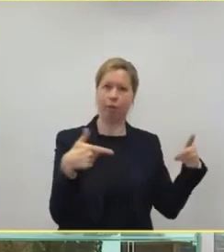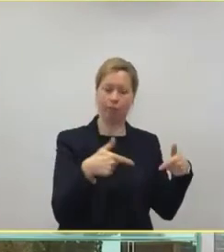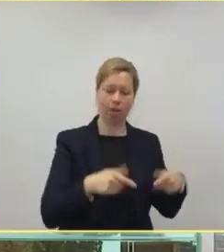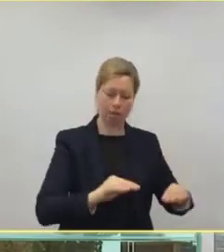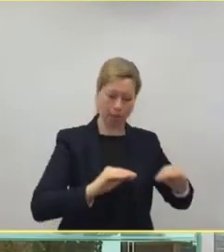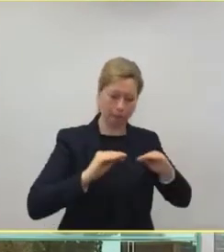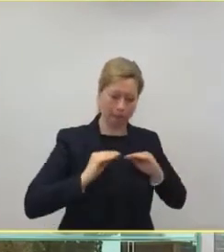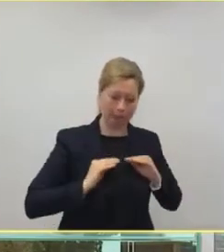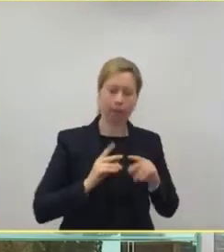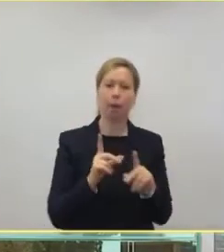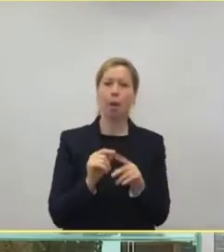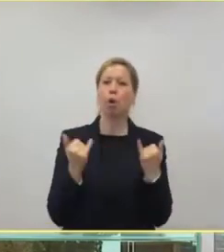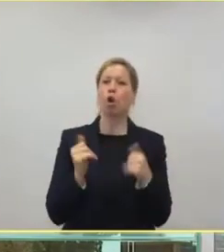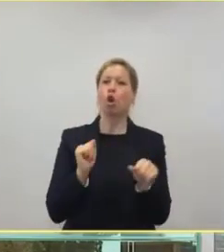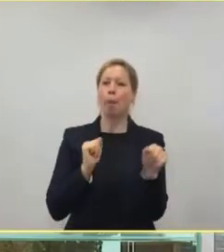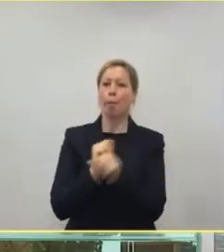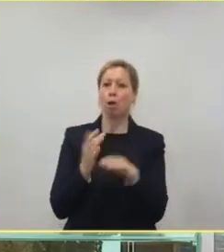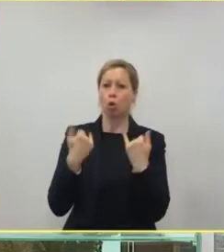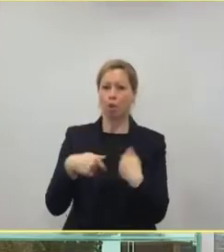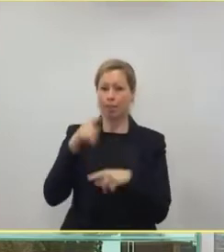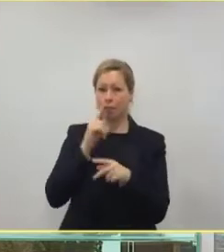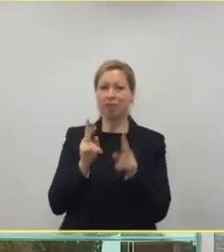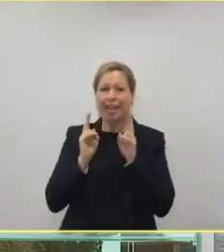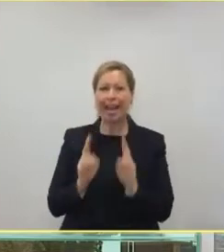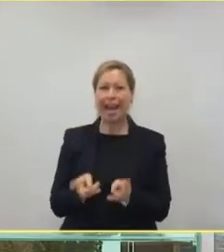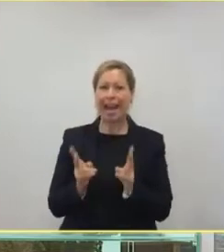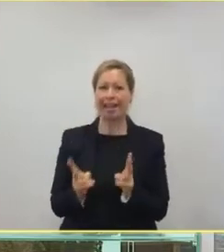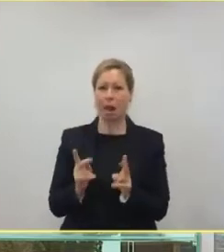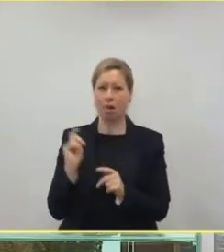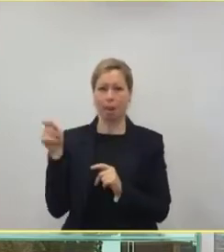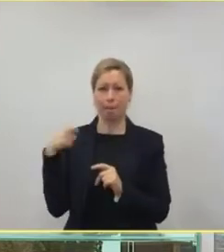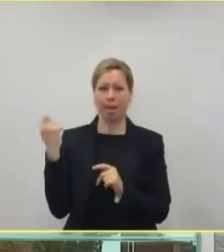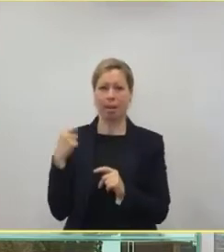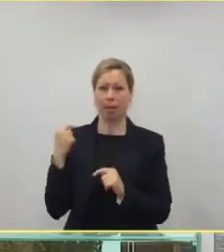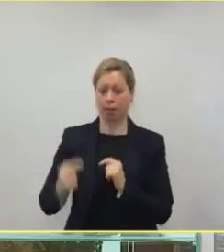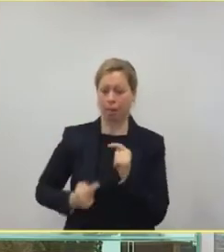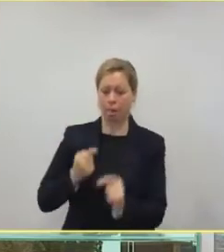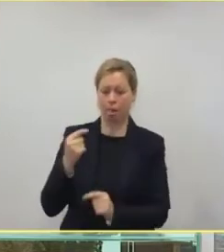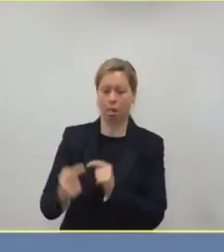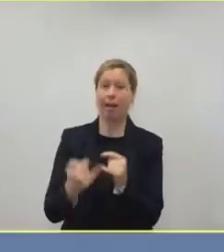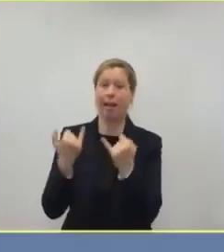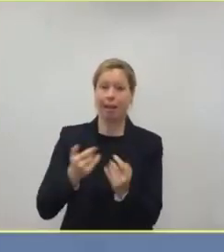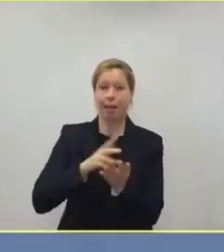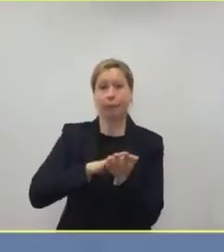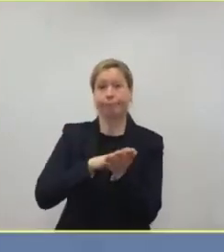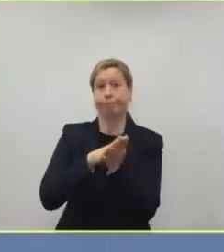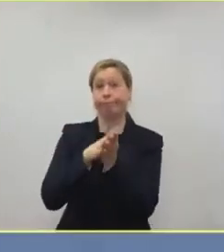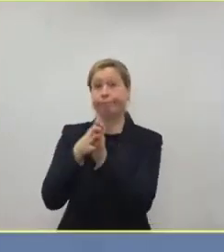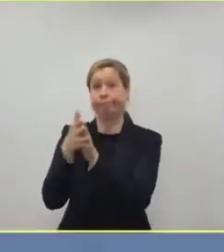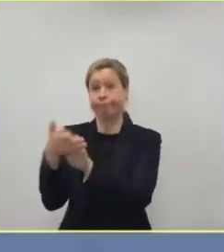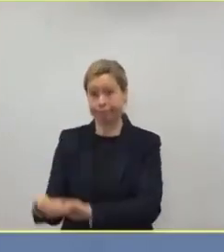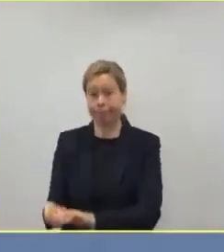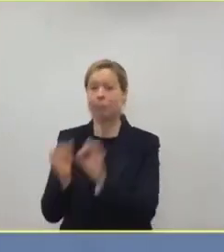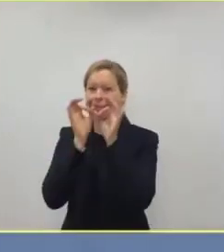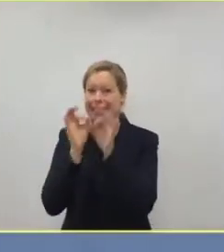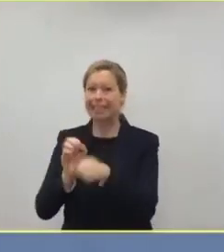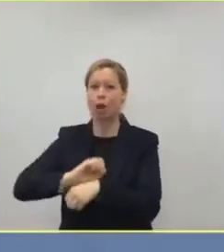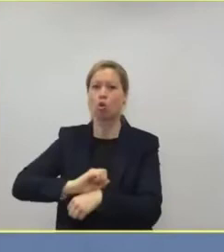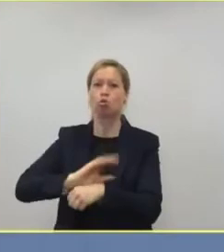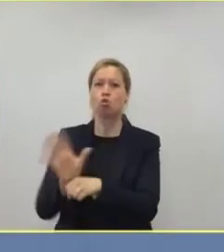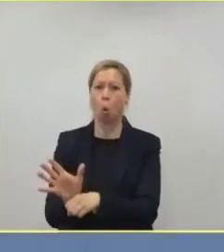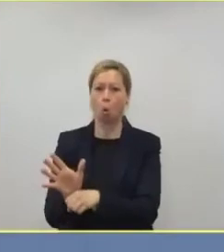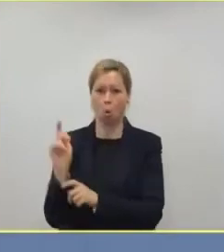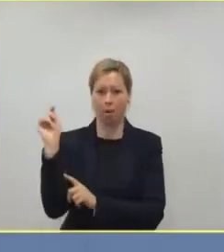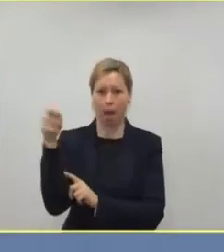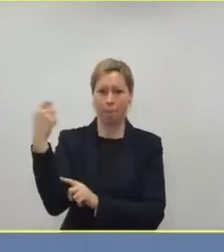Regelbetrieb, den wir im Augenblick haben, auf einen, ich nenne das jetzt mal so salopp, Corona-Betrieb umschalten. Dann können wir